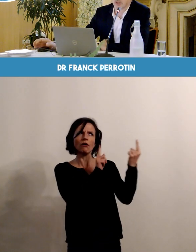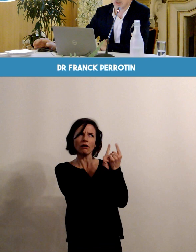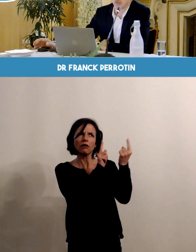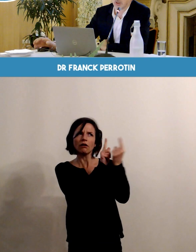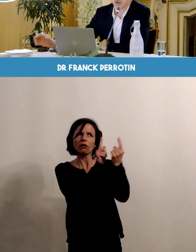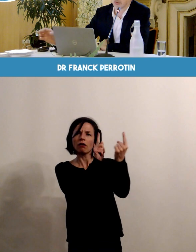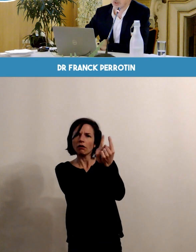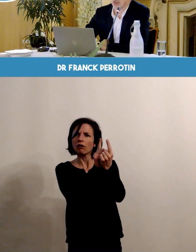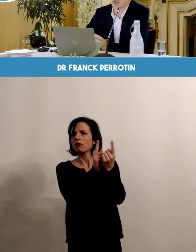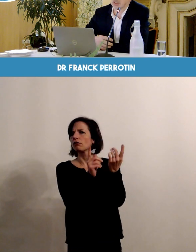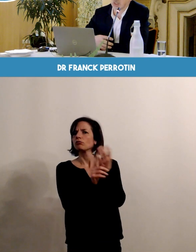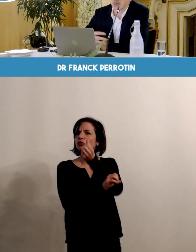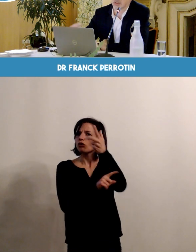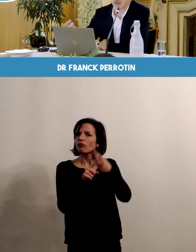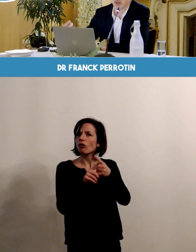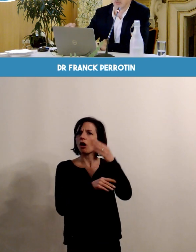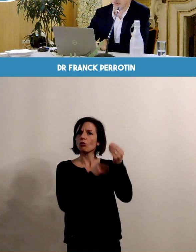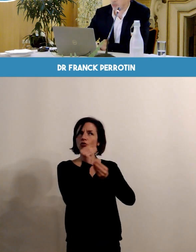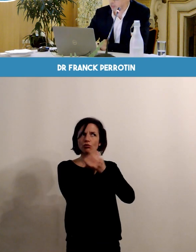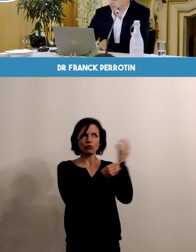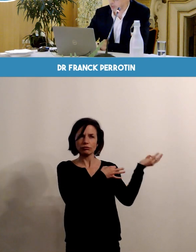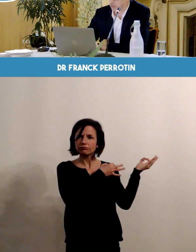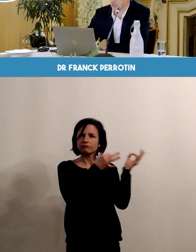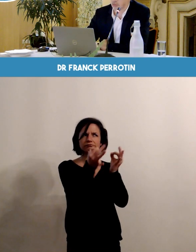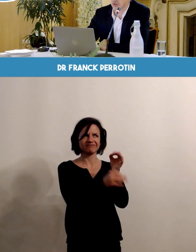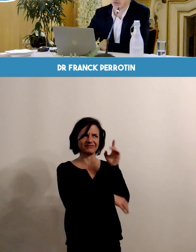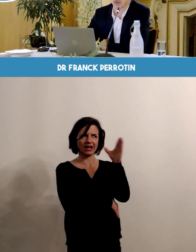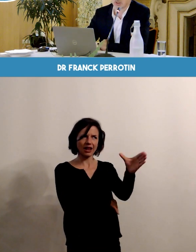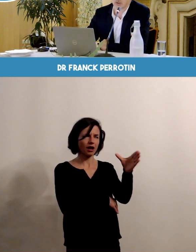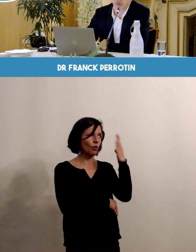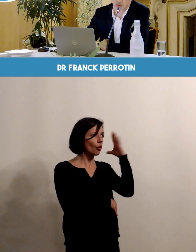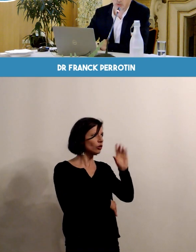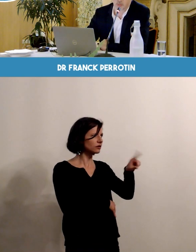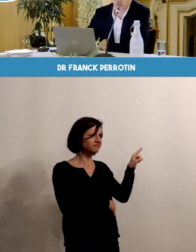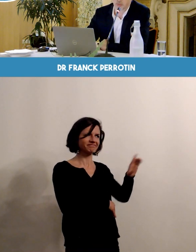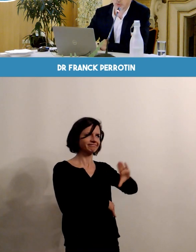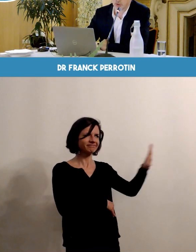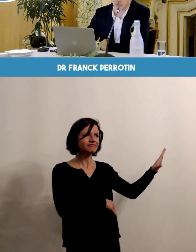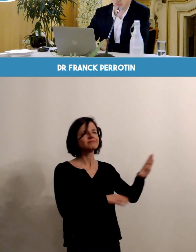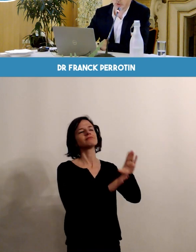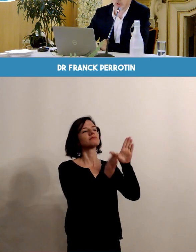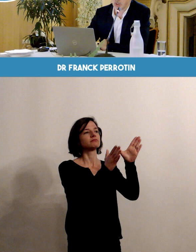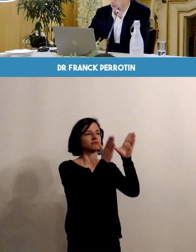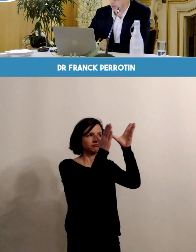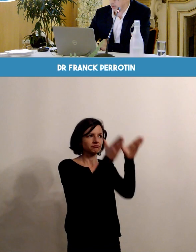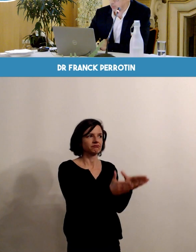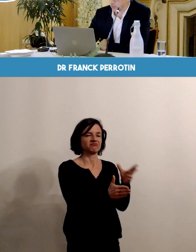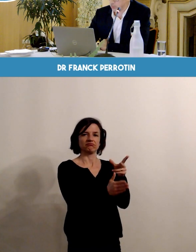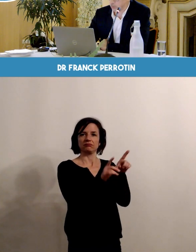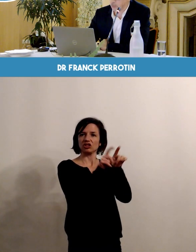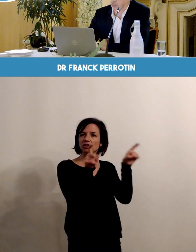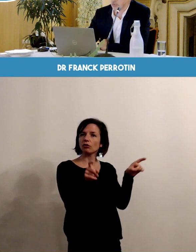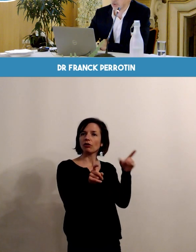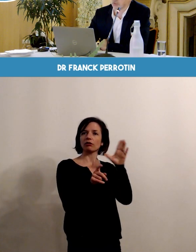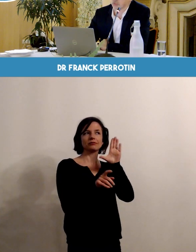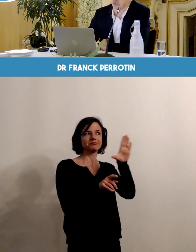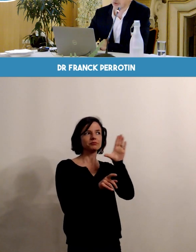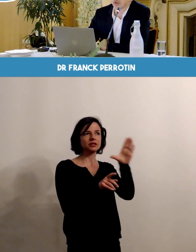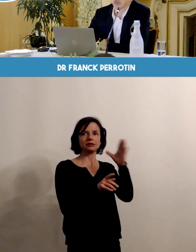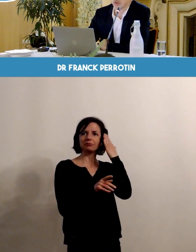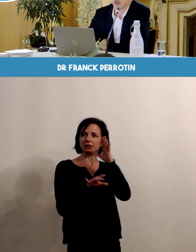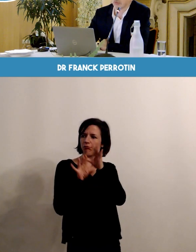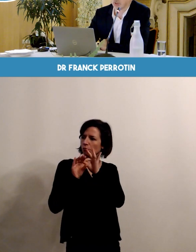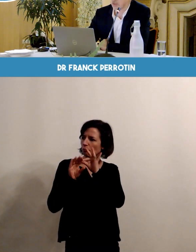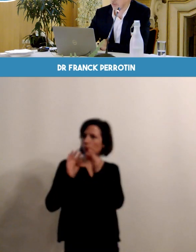contraire, un suivi qui doit être réalisé intégralement par le gynécologue obstétricien lorsqu'il y une pathologie lourde et qu